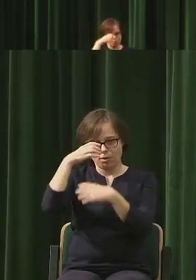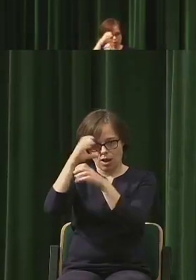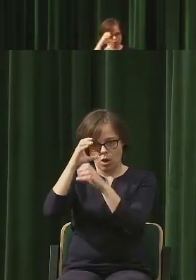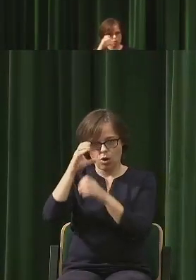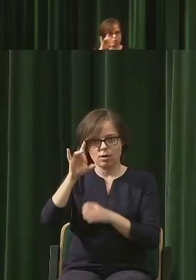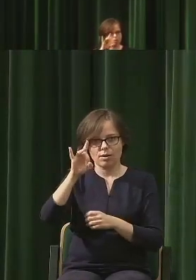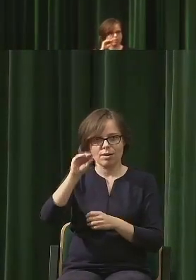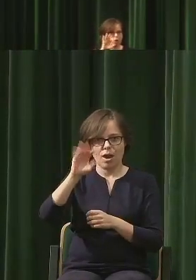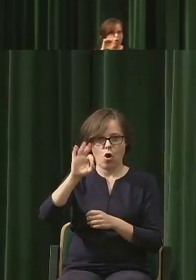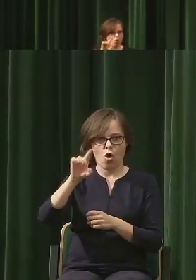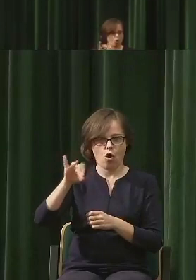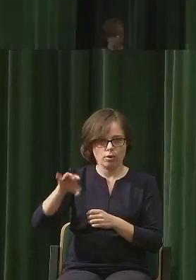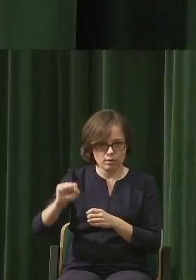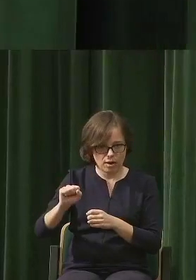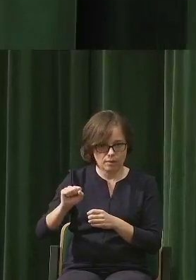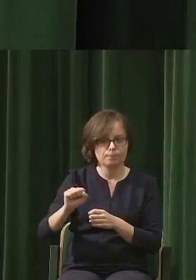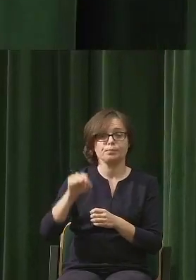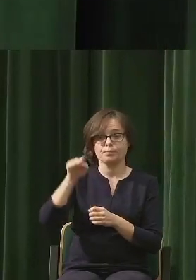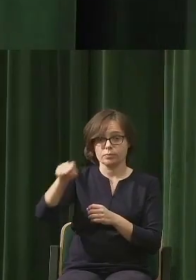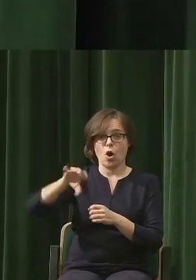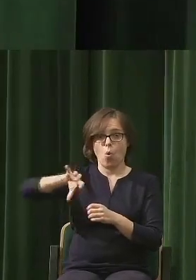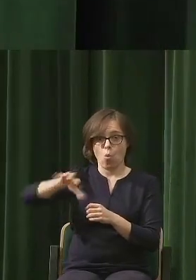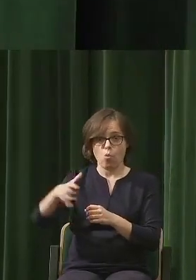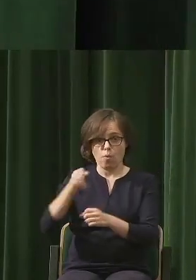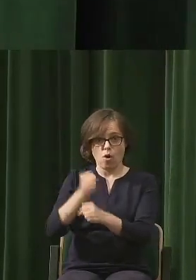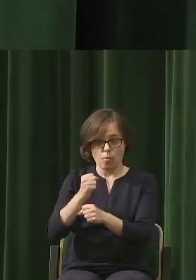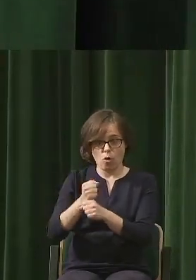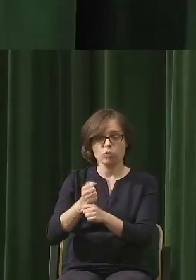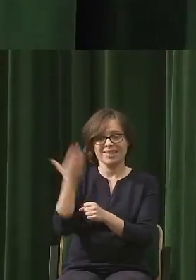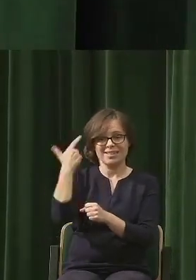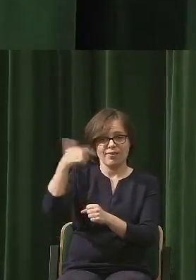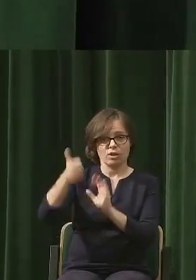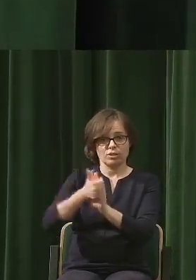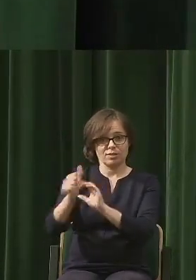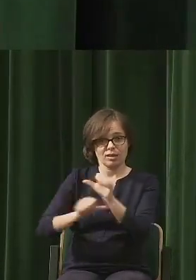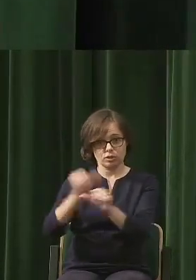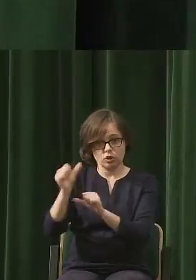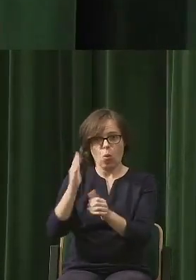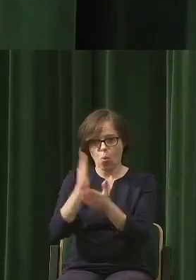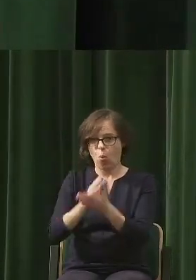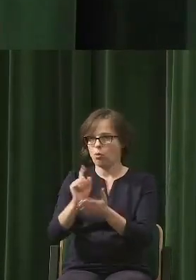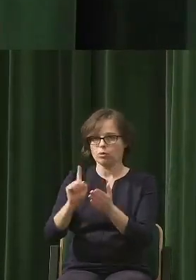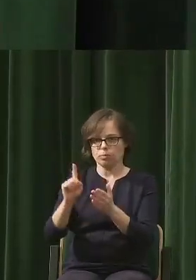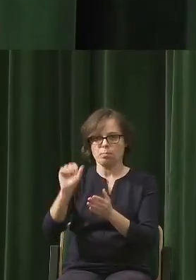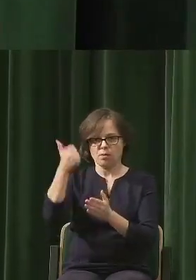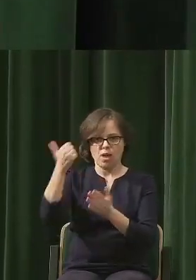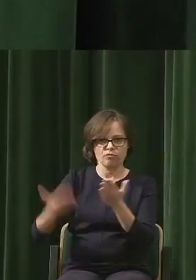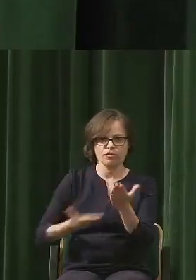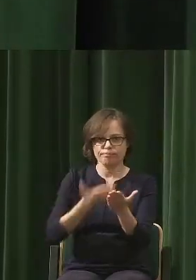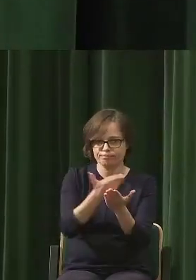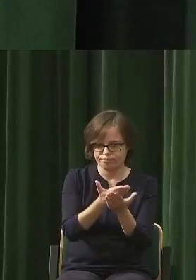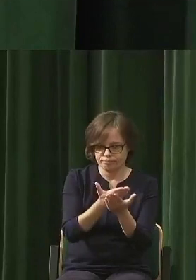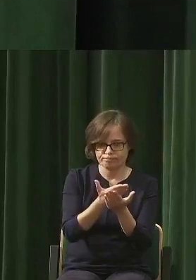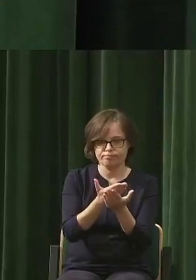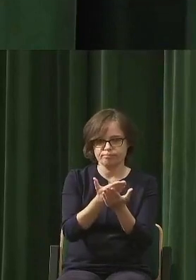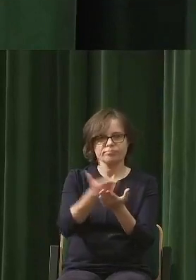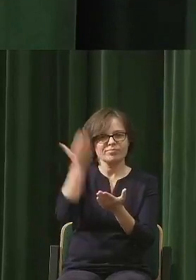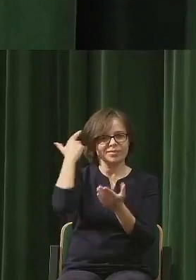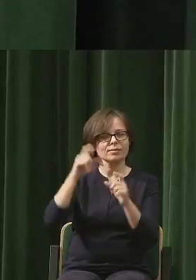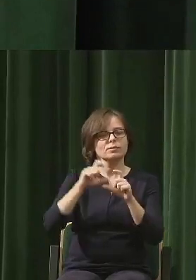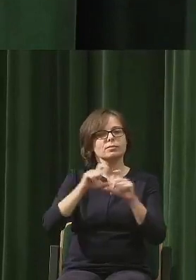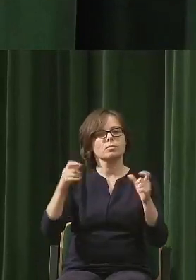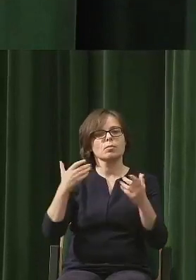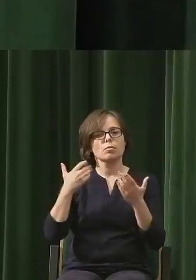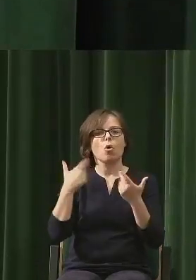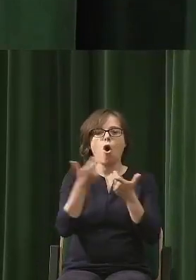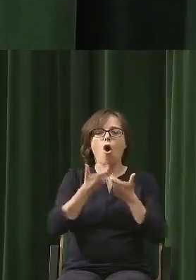ta właśnie grupa robocza już w 2016 roku pierwszą rekomendację sformułowała na ówczesny kongres